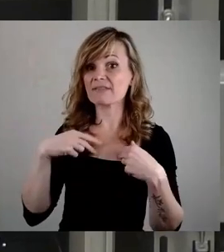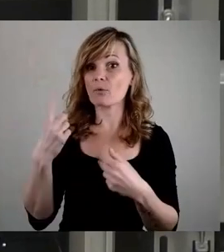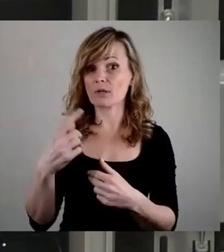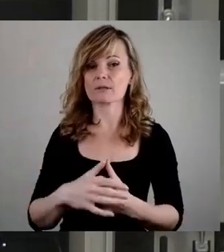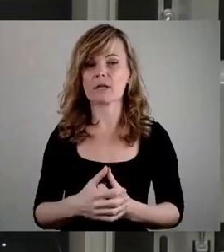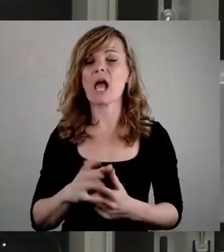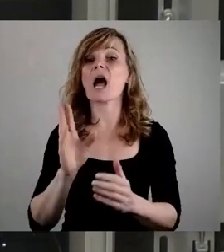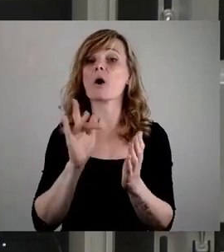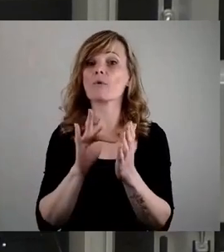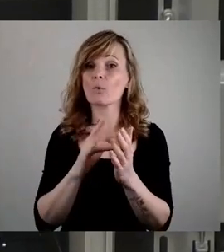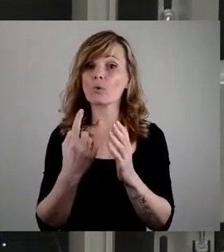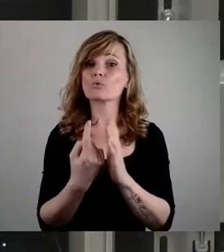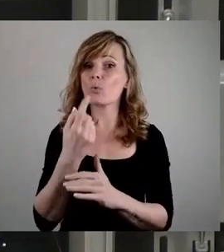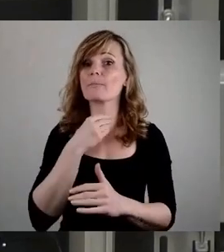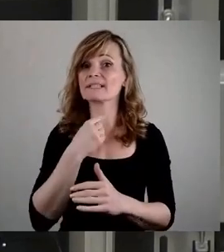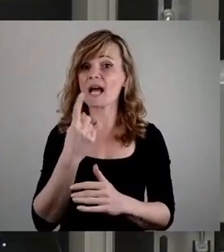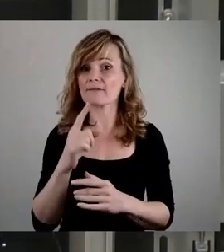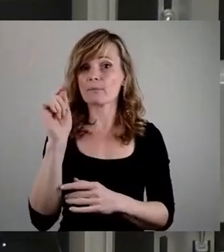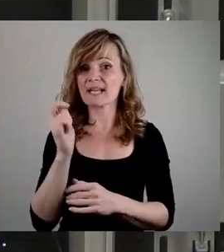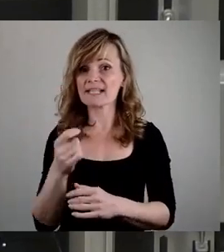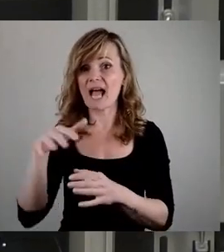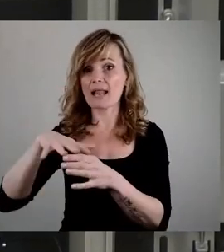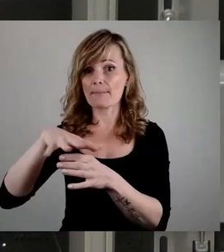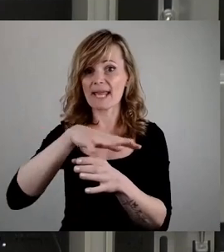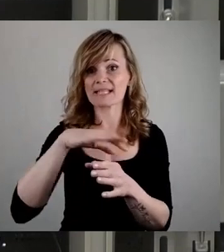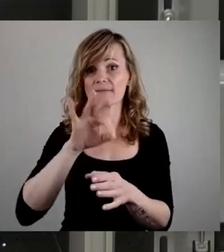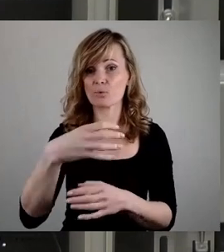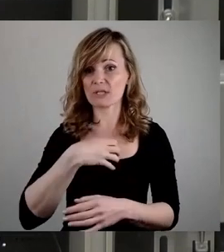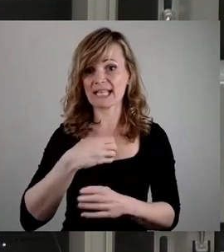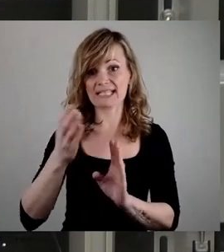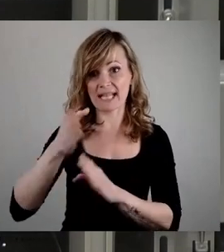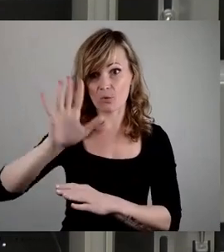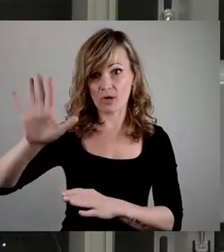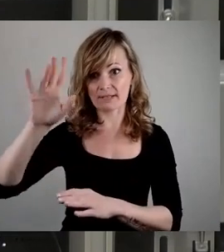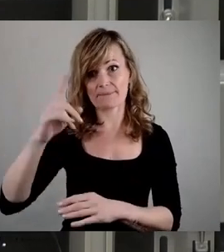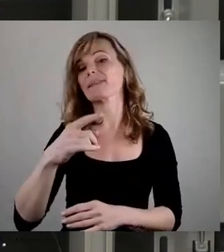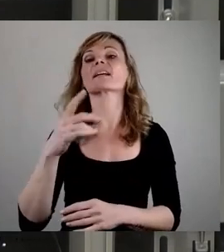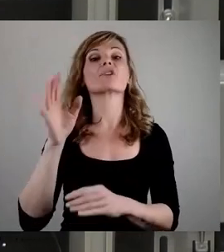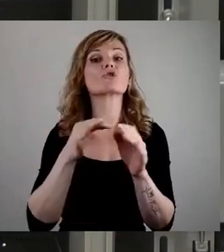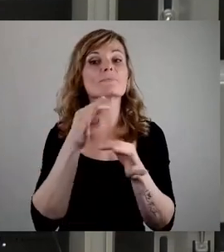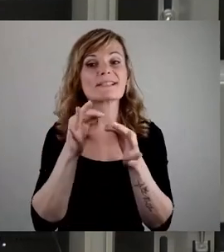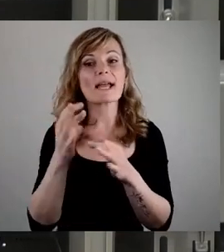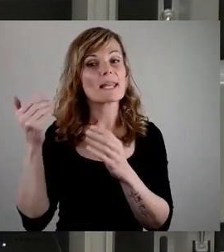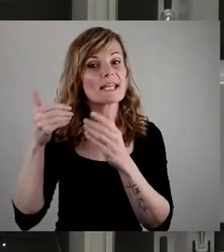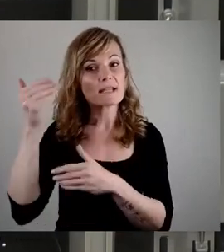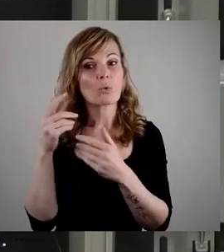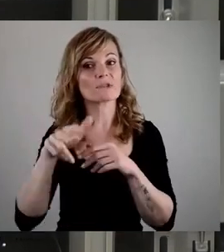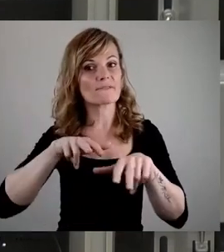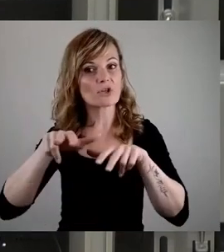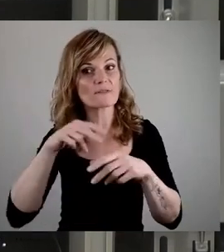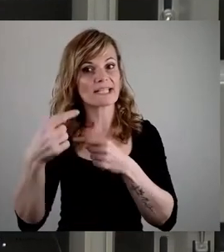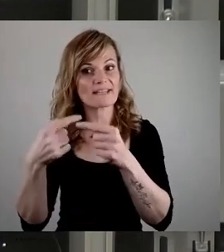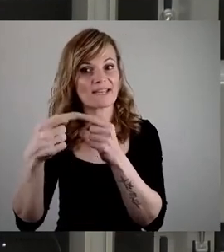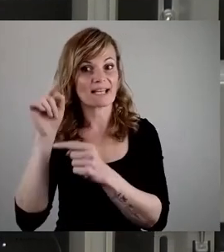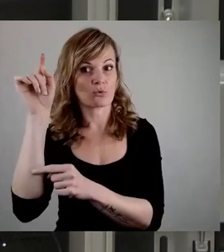Aufgrund des hohen Bedarfs an gymnasialen Plätzen im Dresdner Norden und insbesondere vor dem Hintergrund der wirtschaftlichen Entwicklung